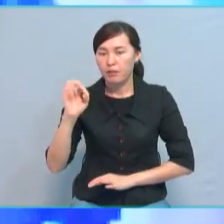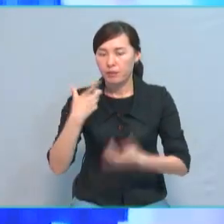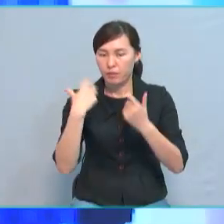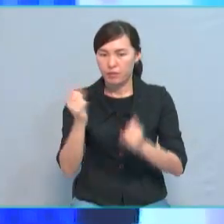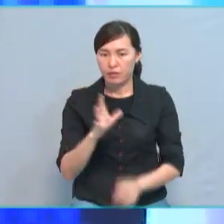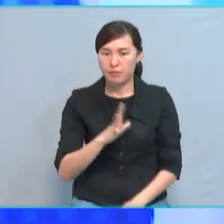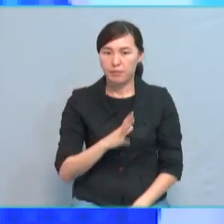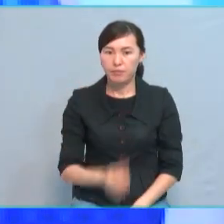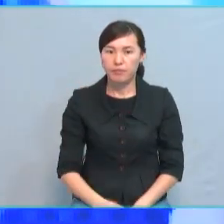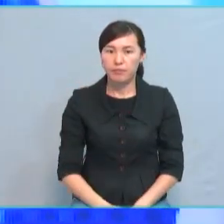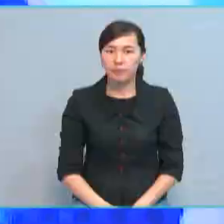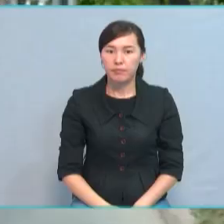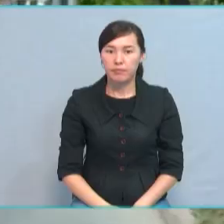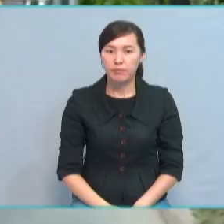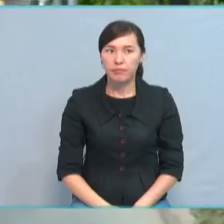мәлімдет.